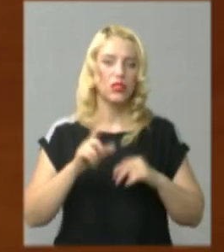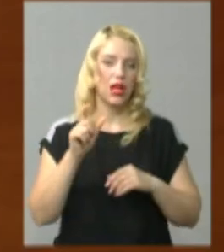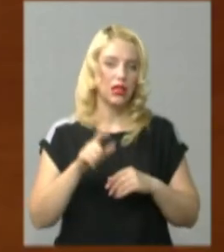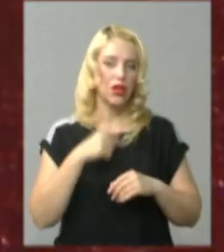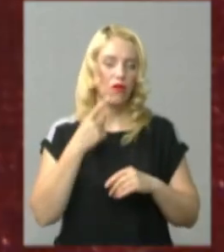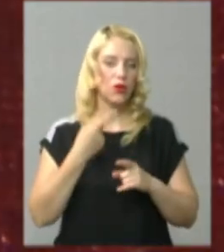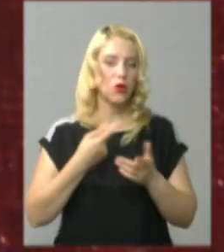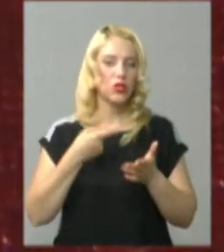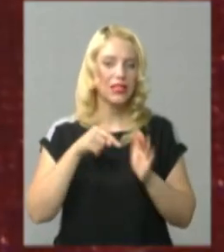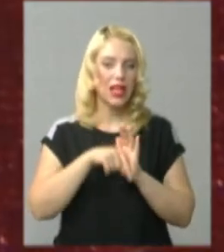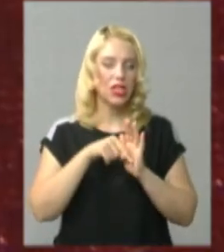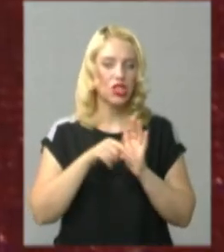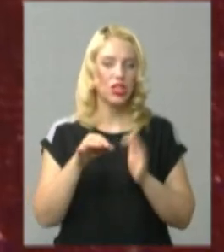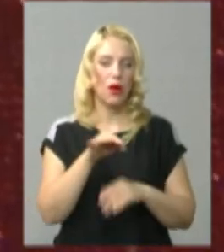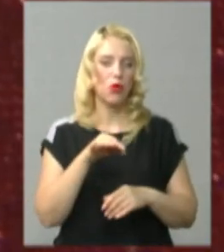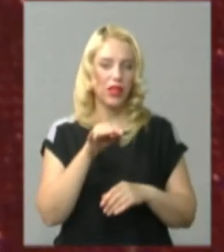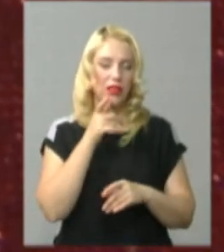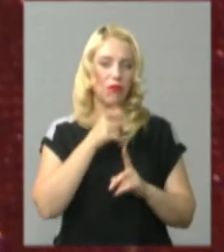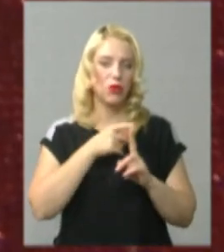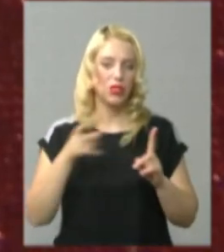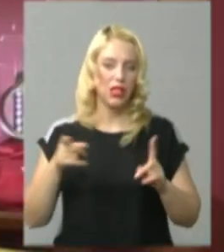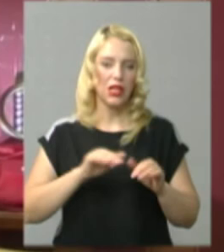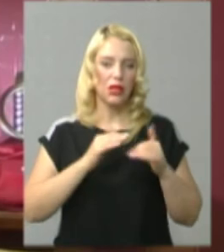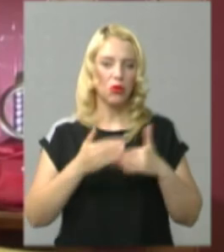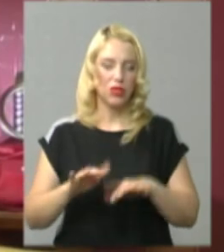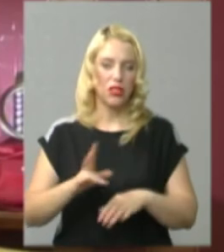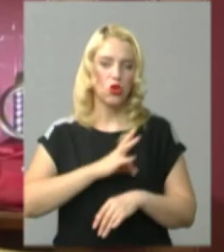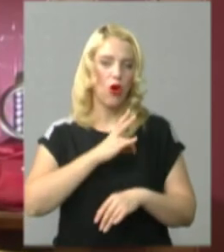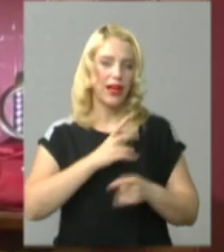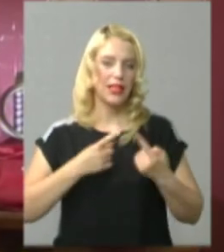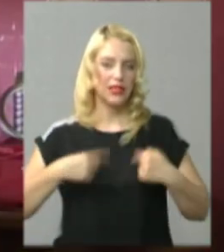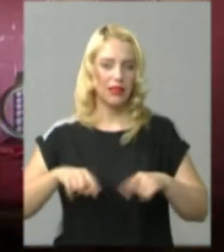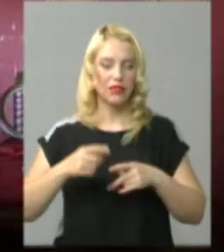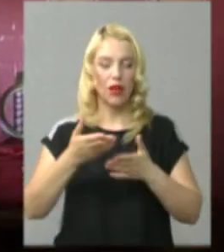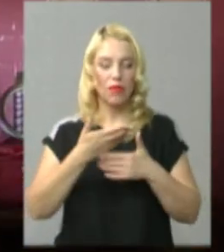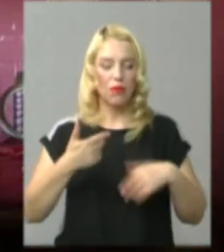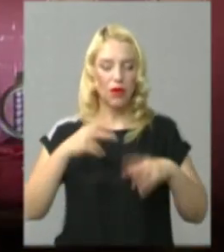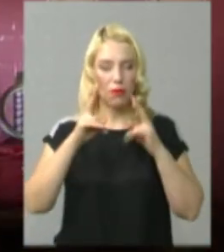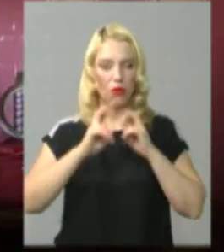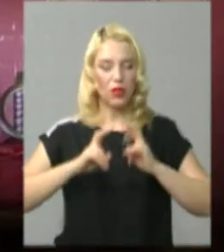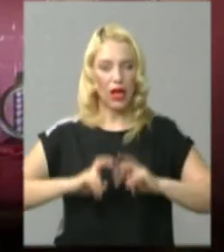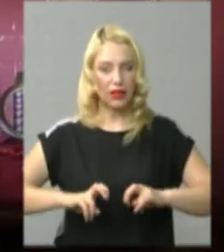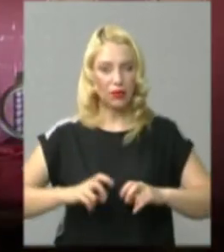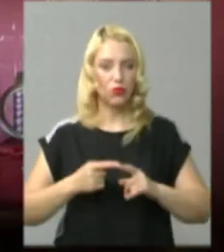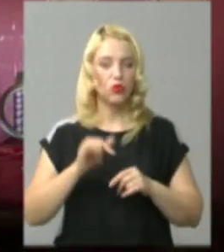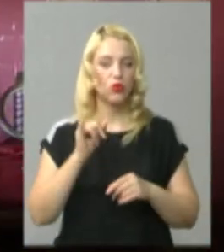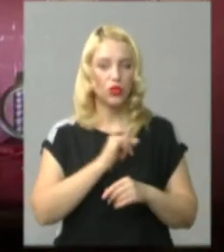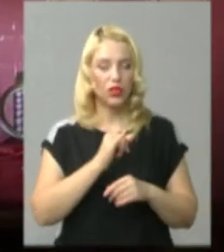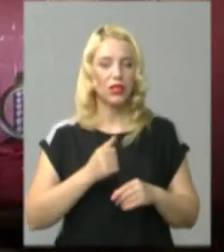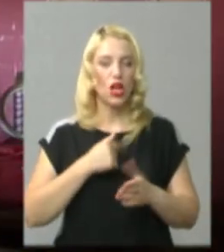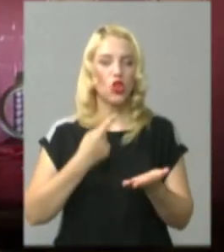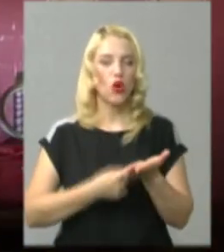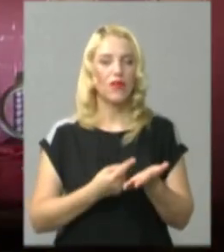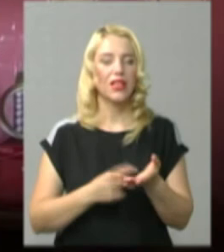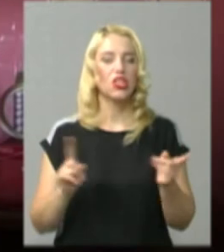значення монети в часи подільського князівства. Ми провели атрибуцію цієї монети і довели,